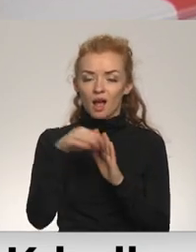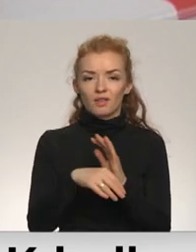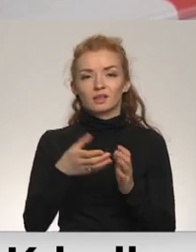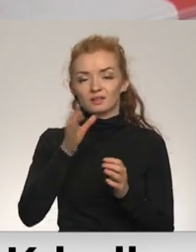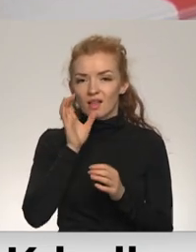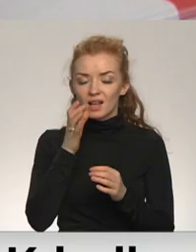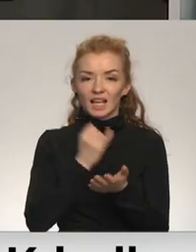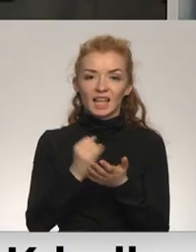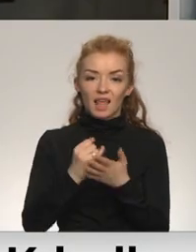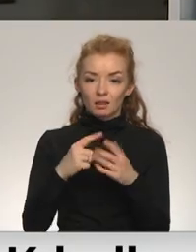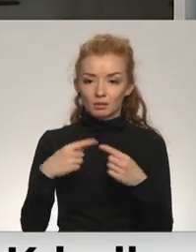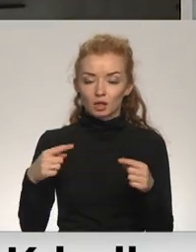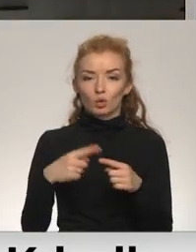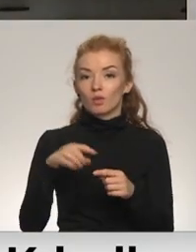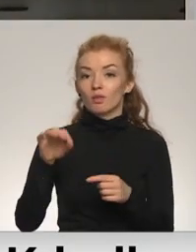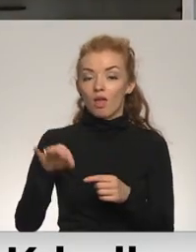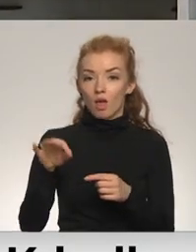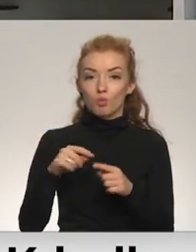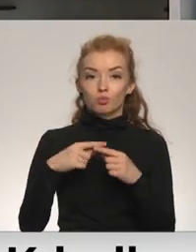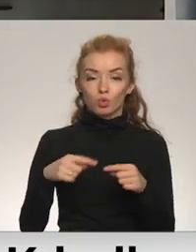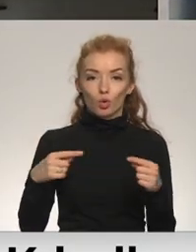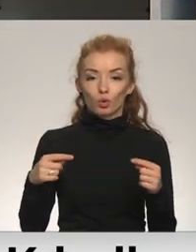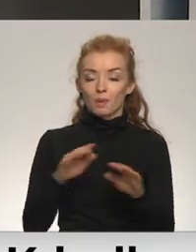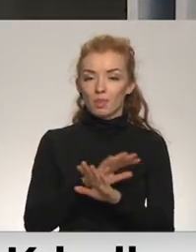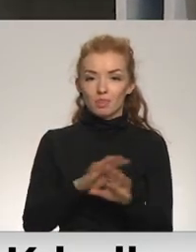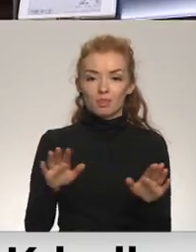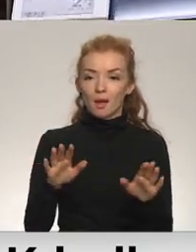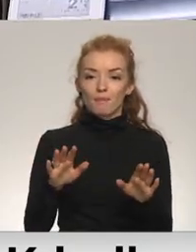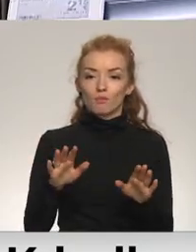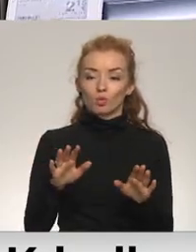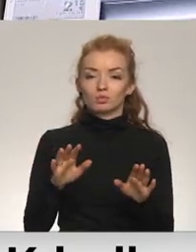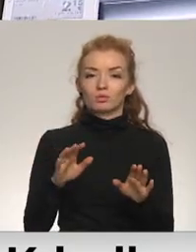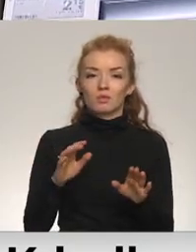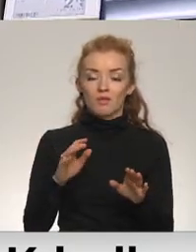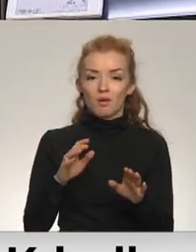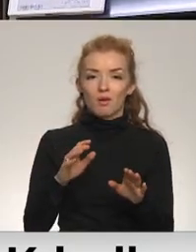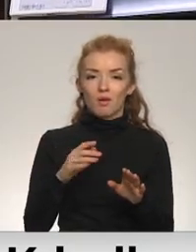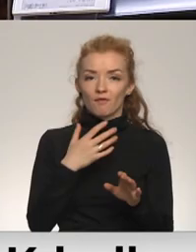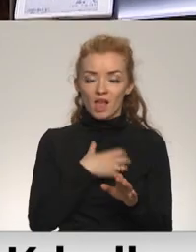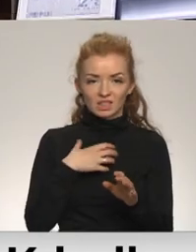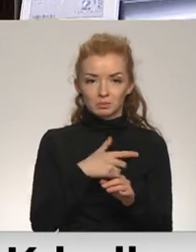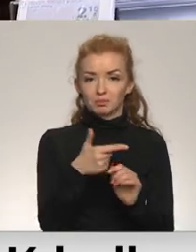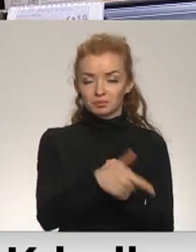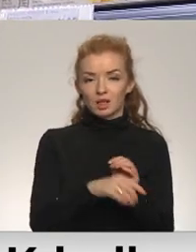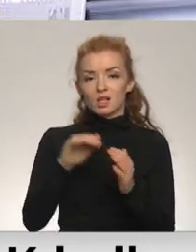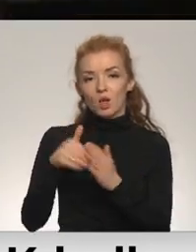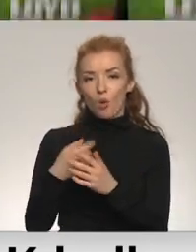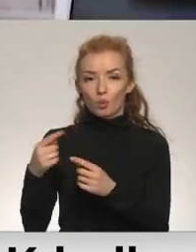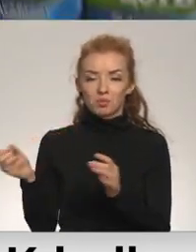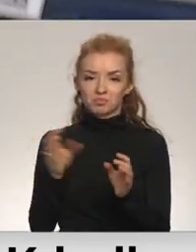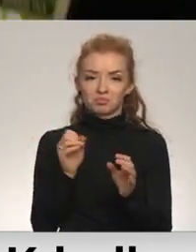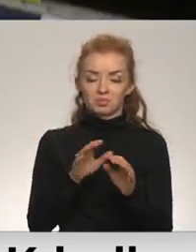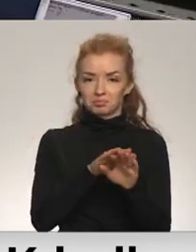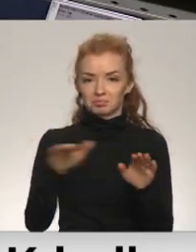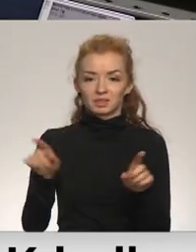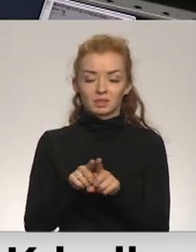dzērien, higienas, preces un tējas. Produktiem nebūšot grūti atrast alternatīvas. Savukārt, Rimī veiklos esot dažas simti produktu no